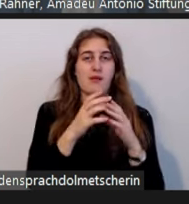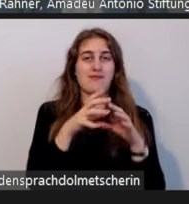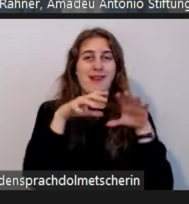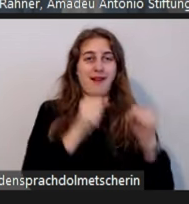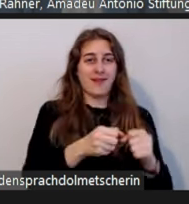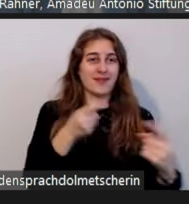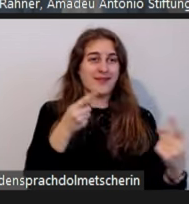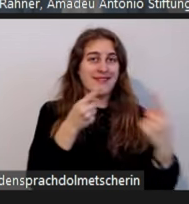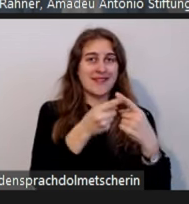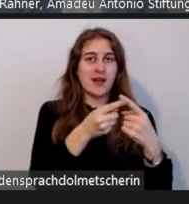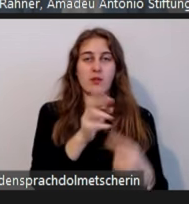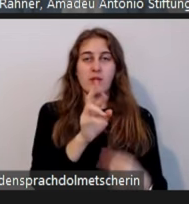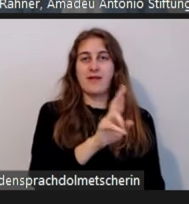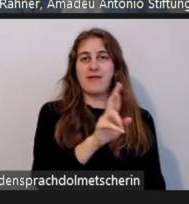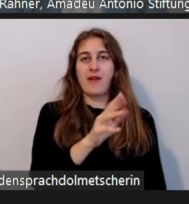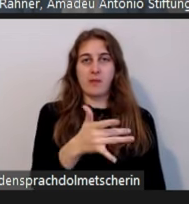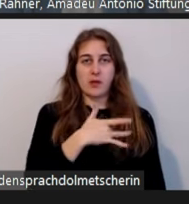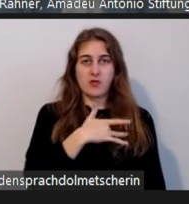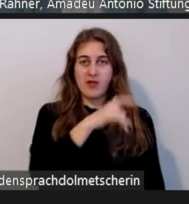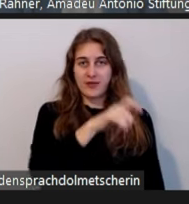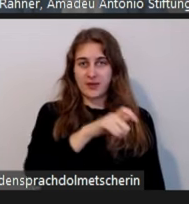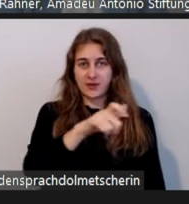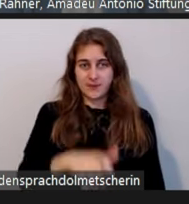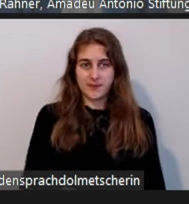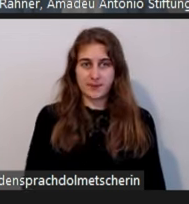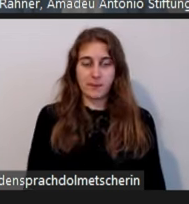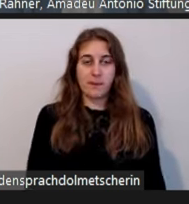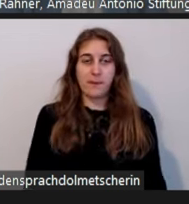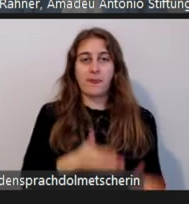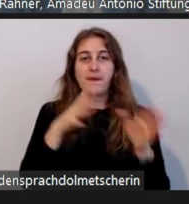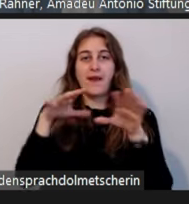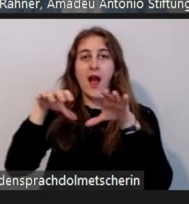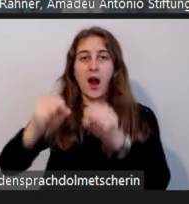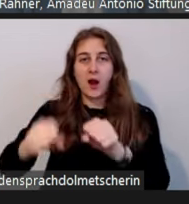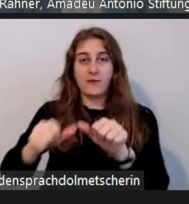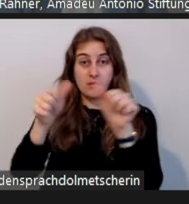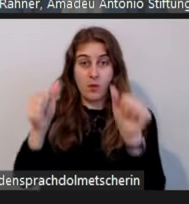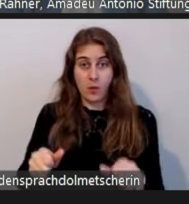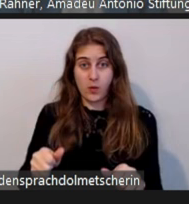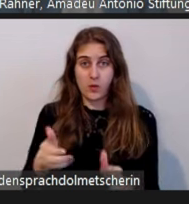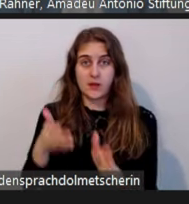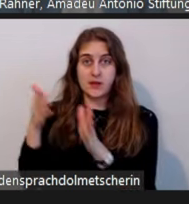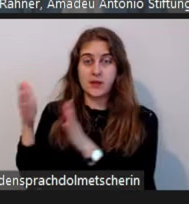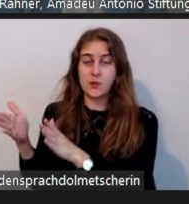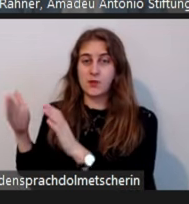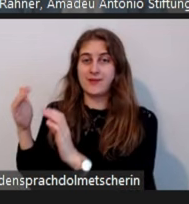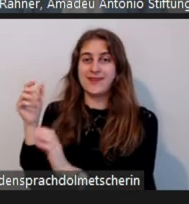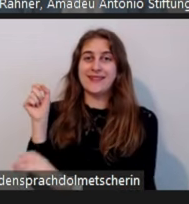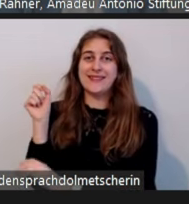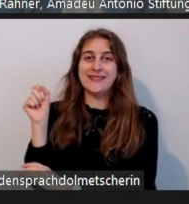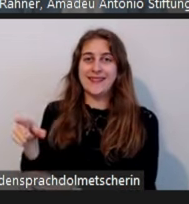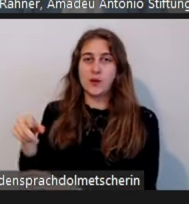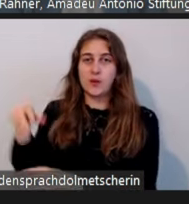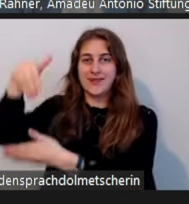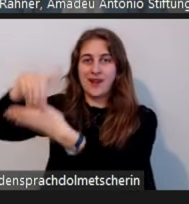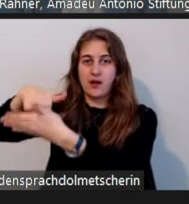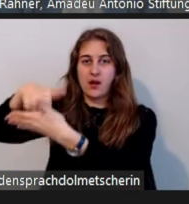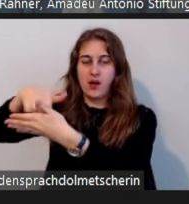betroffen im Rahmen des Vorfalls, Angriffsmodus und Sendungsinhalt, um das kurz einzuordnen. Wenn